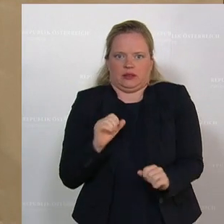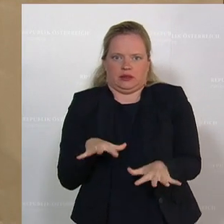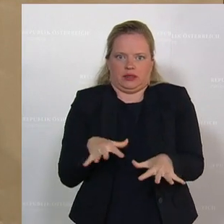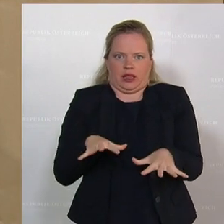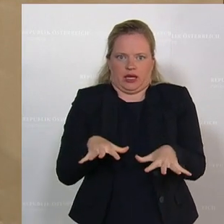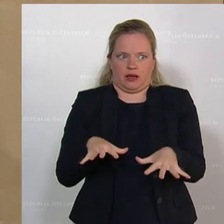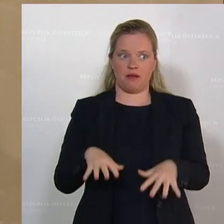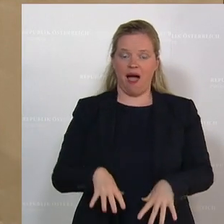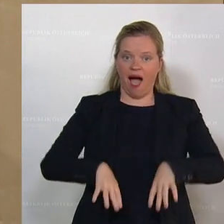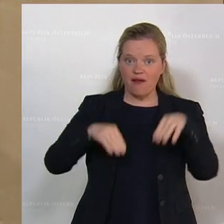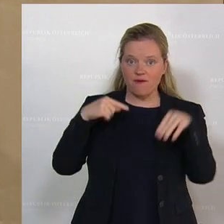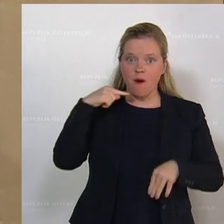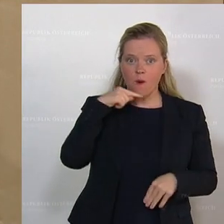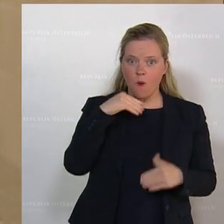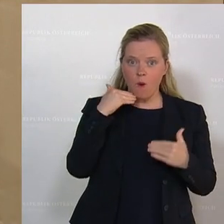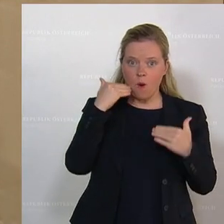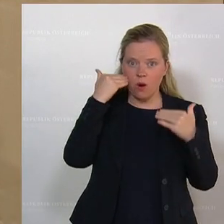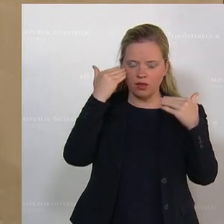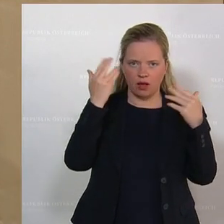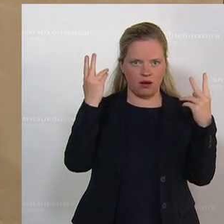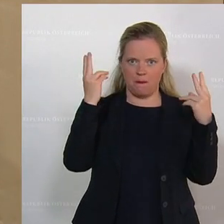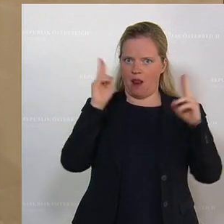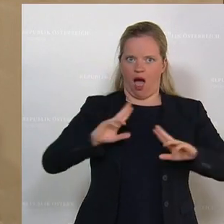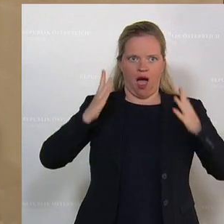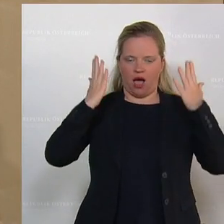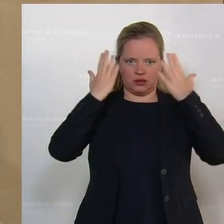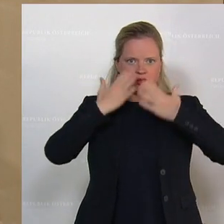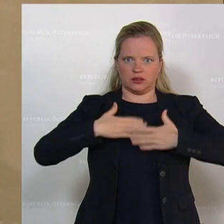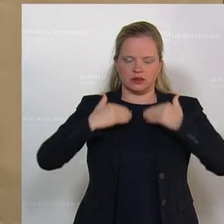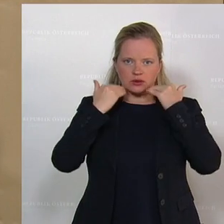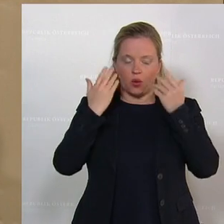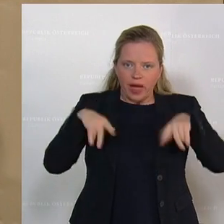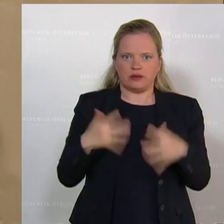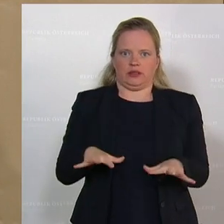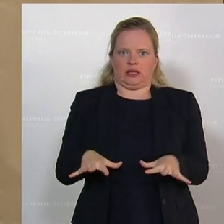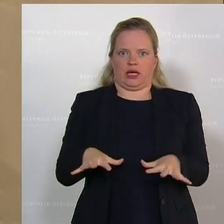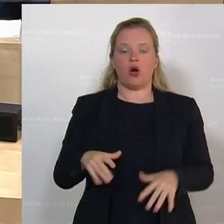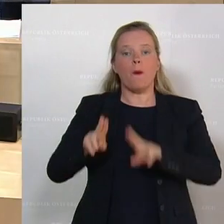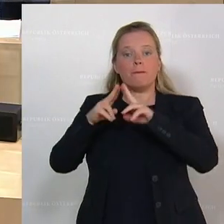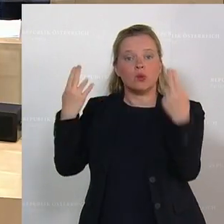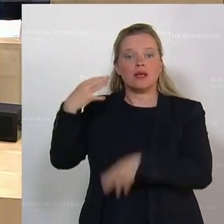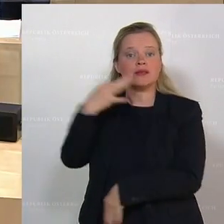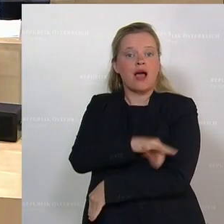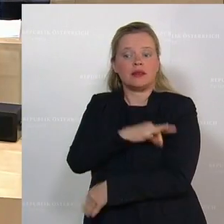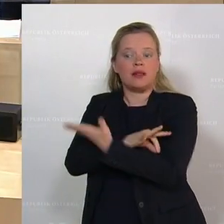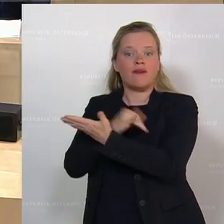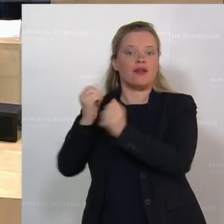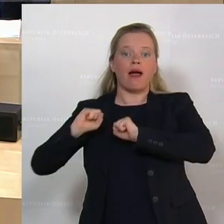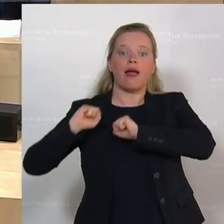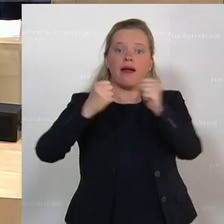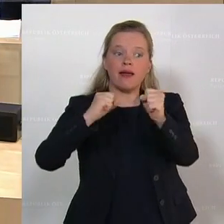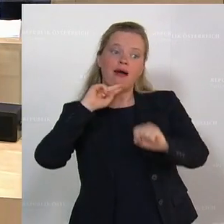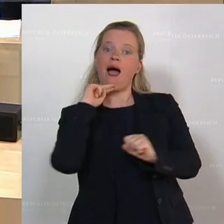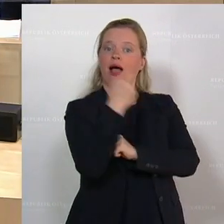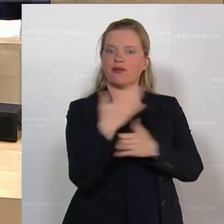rot, dann blass, dann zittrig. Und wie reagierte Herr Bundeskanzler? Er sagt, super,